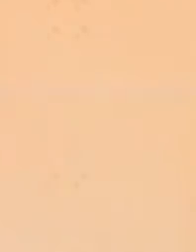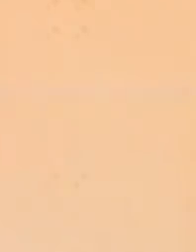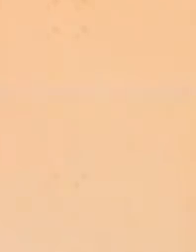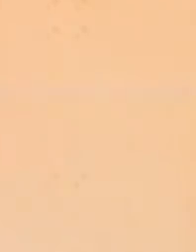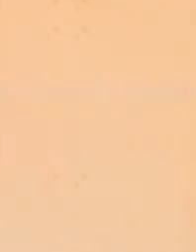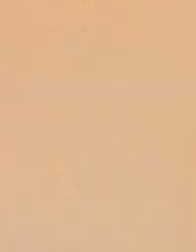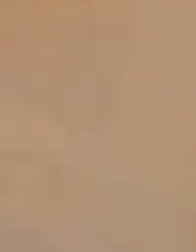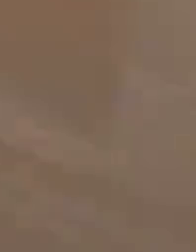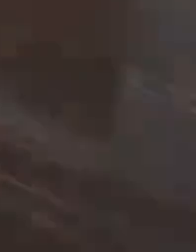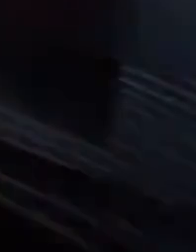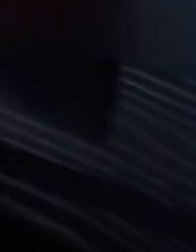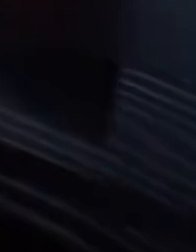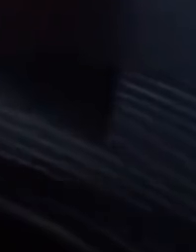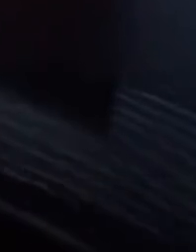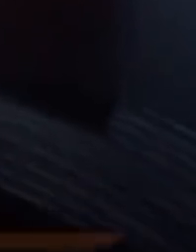İNTRO